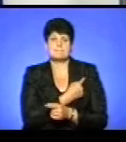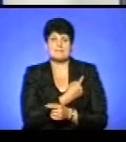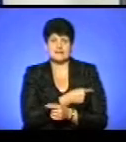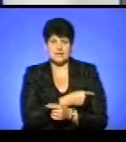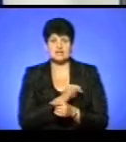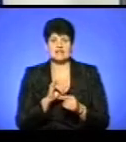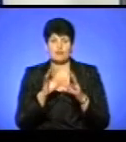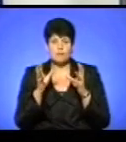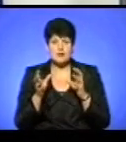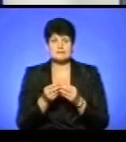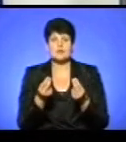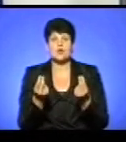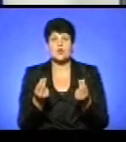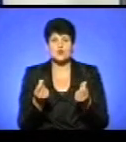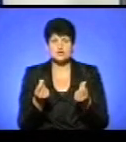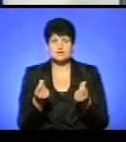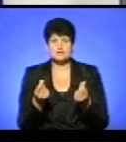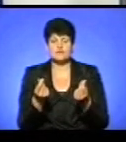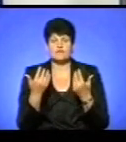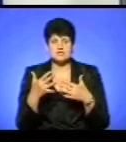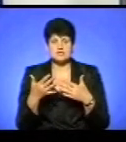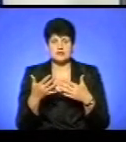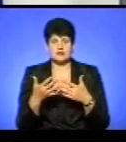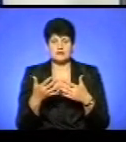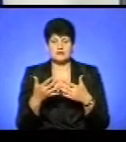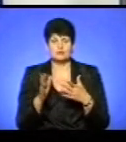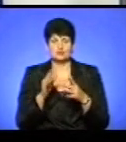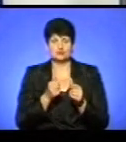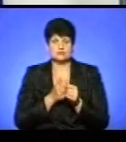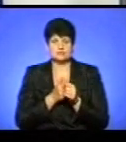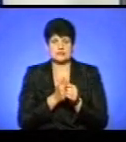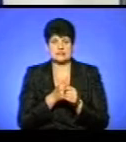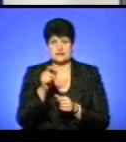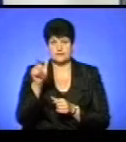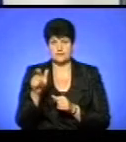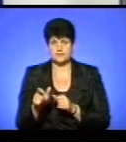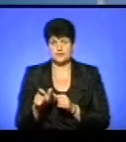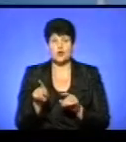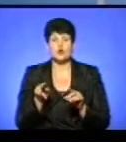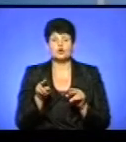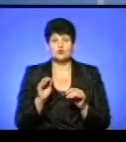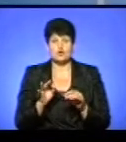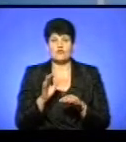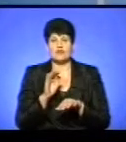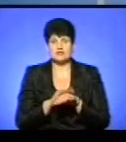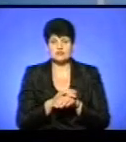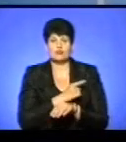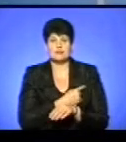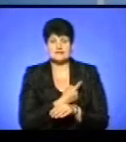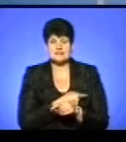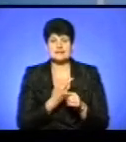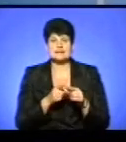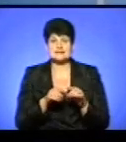принципі, гроші вже ось-ось підуть за пацієнтом, то, фактично, по медицині це рішення